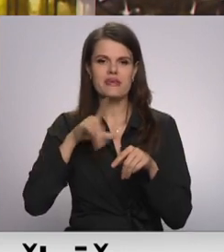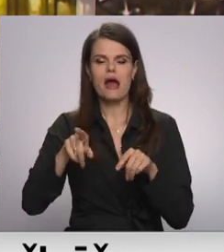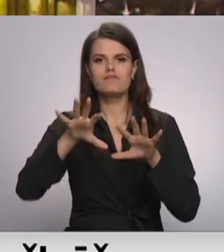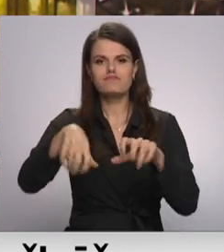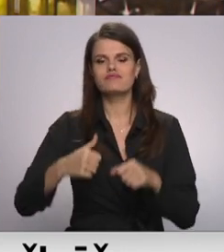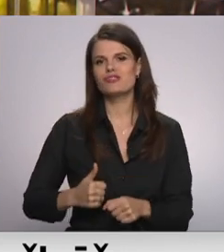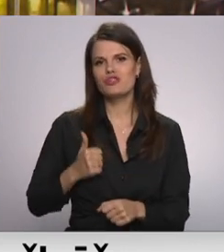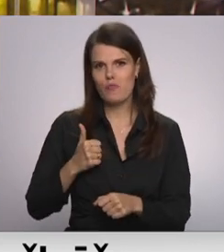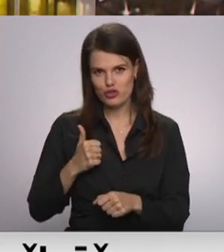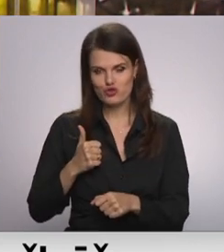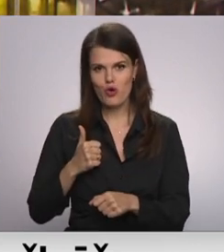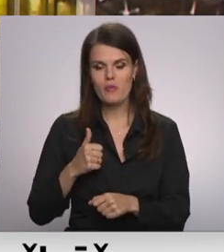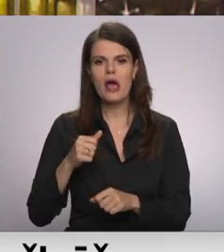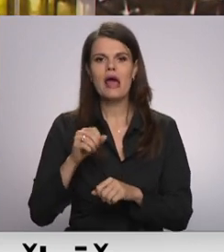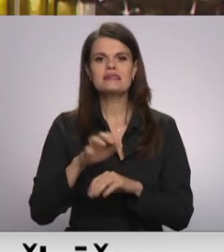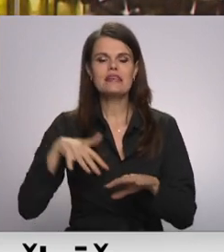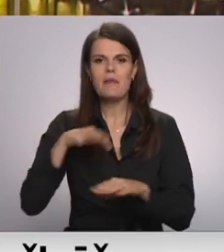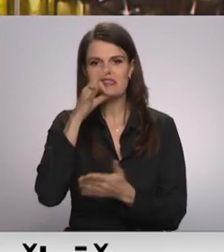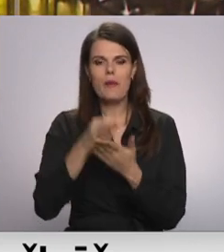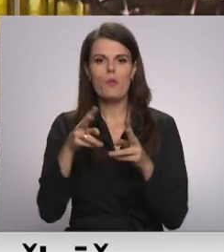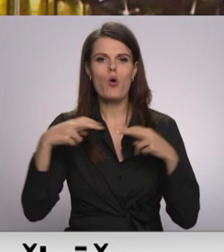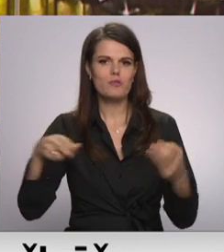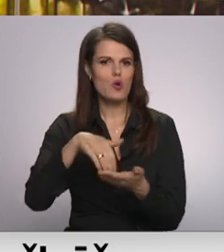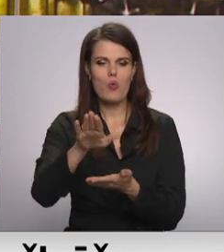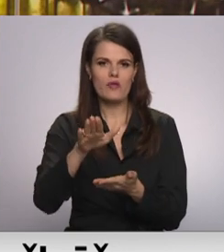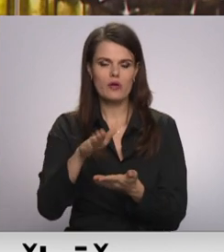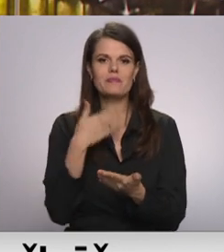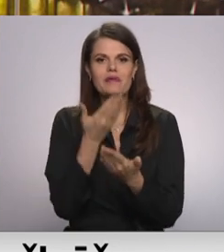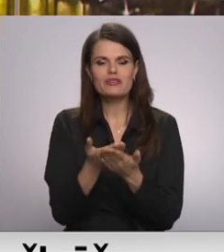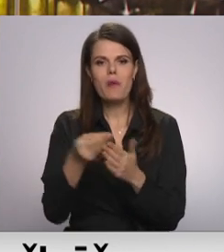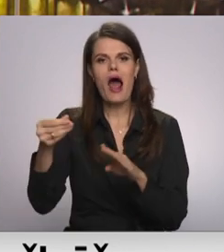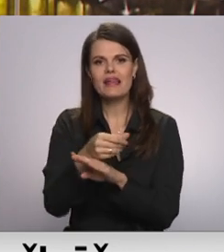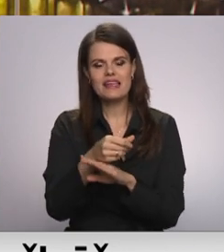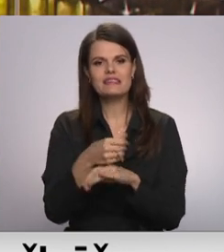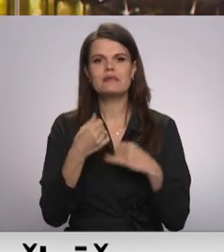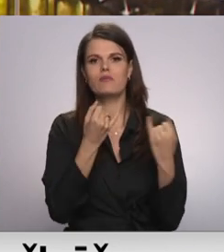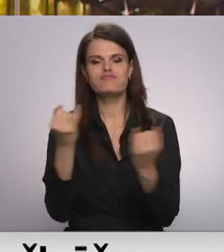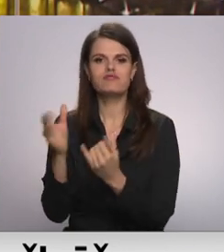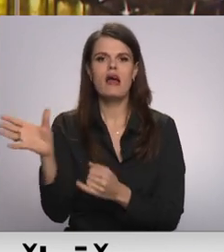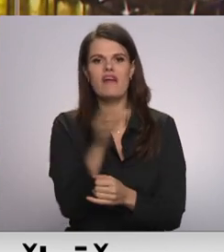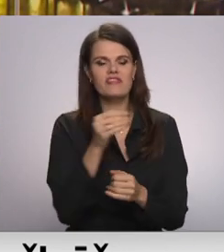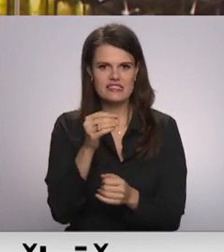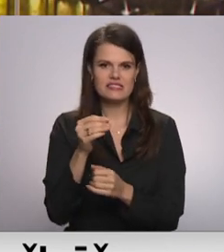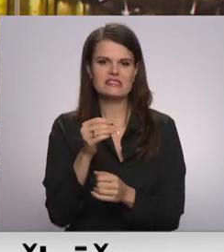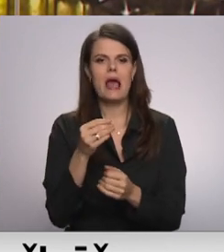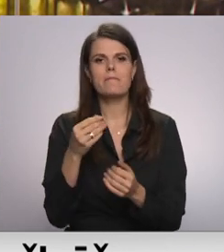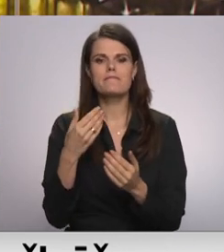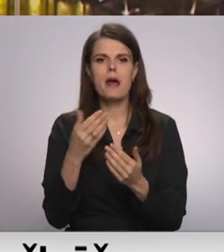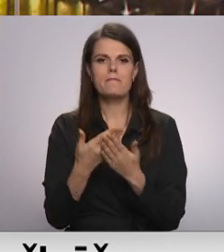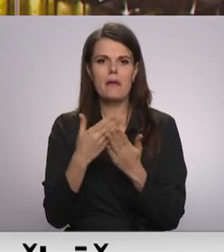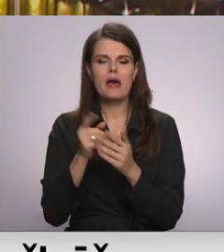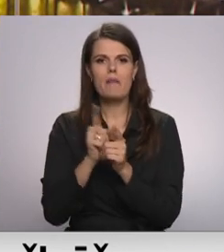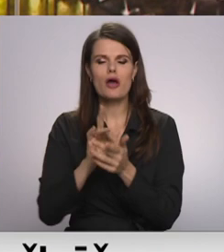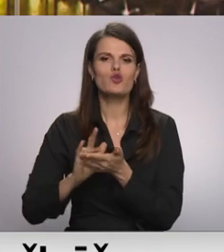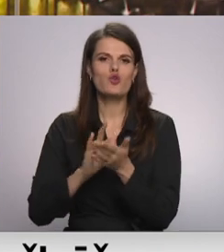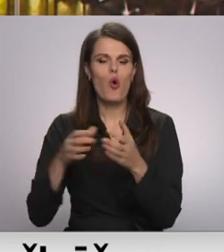Saimas atbildīgā komisija šodien noraidīja priekšlikumu, atlīdzību par represijām paredzēt visiem totalitāro režīmu upuriem, arī piemēram Romu